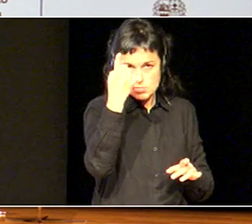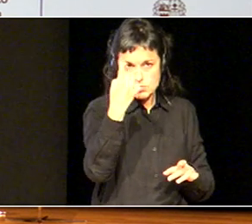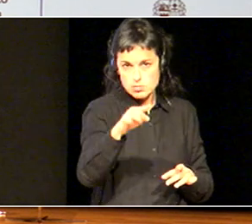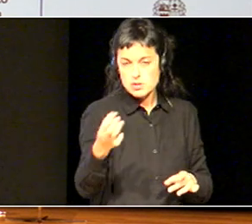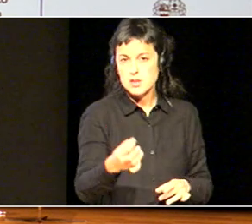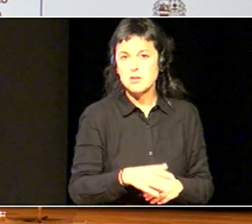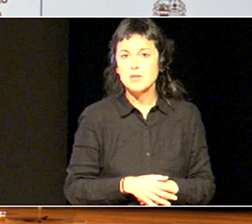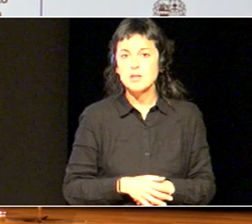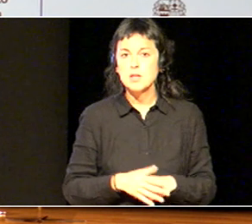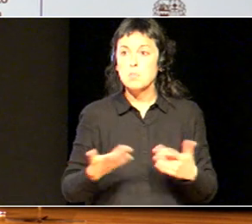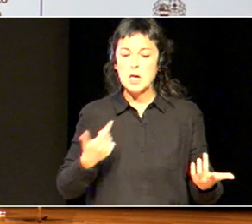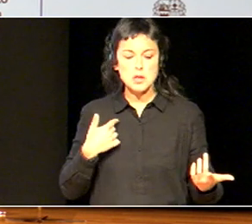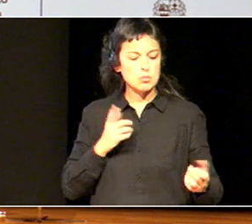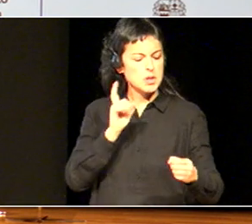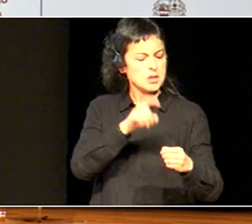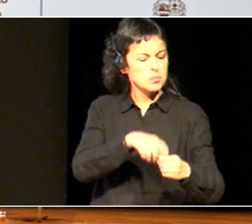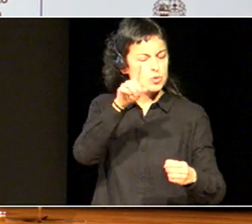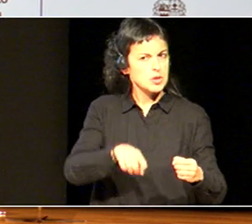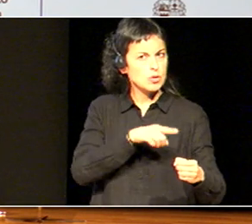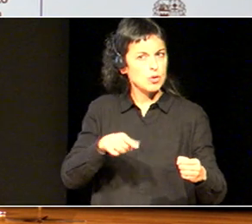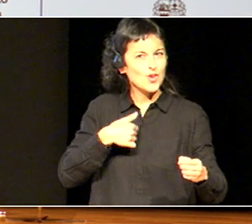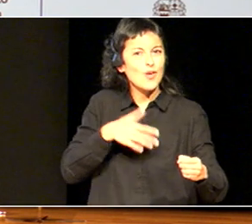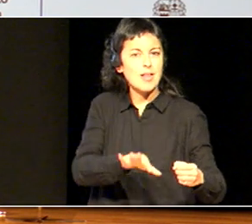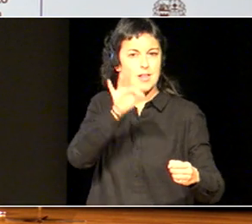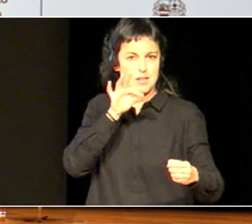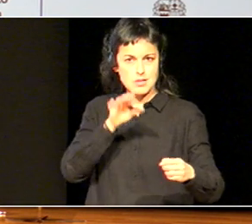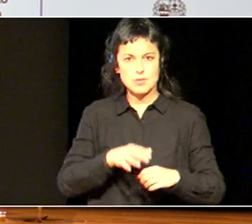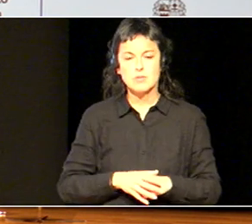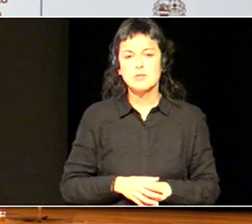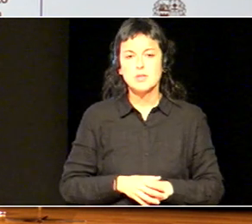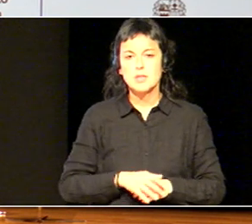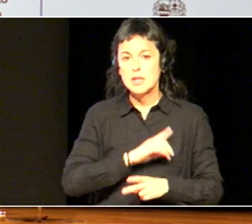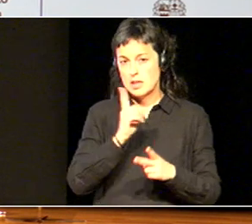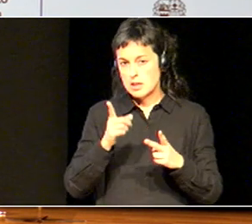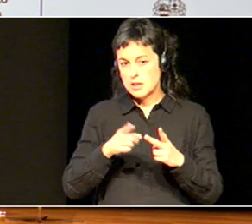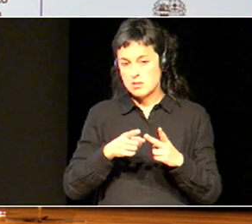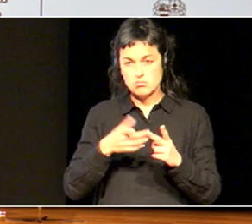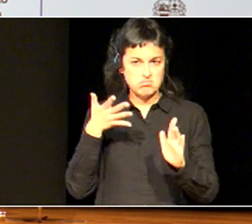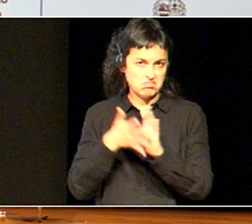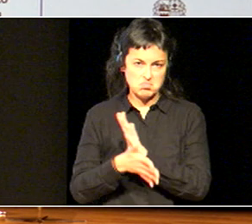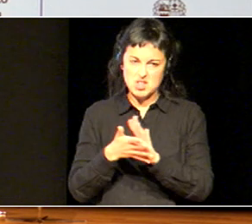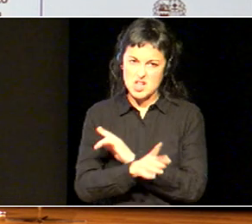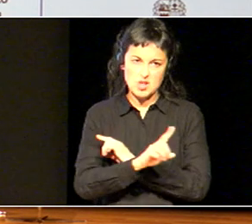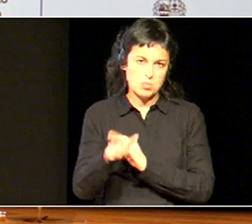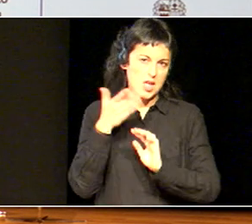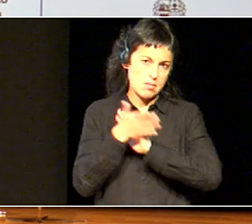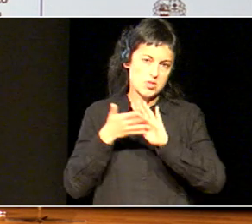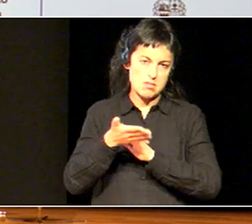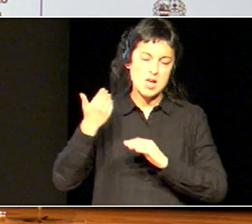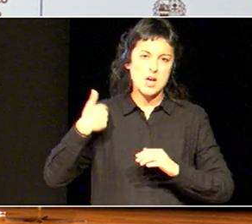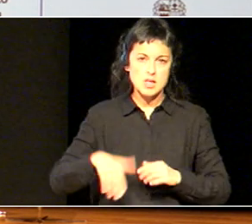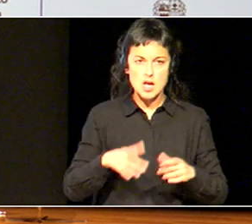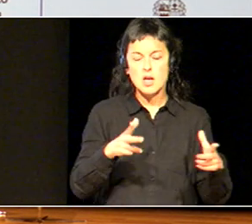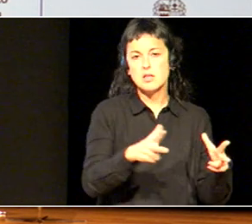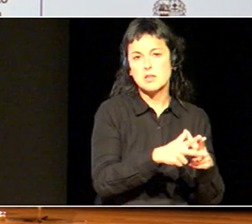erabakia, hartzeko, edo ez. Bigarrena, ez dut azalduko, itsegin dugu ja, gizarte, osasun eta